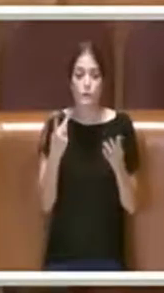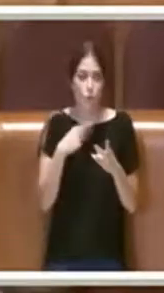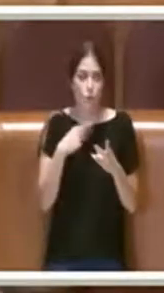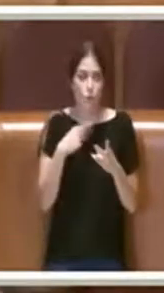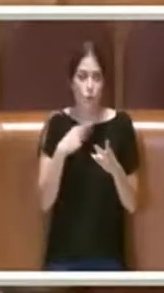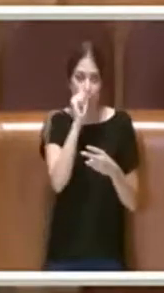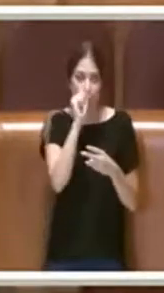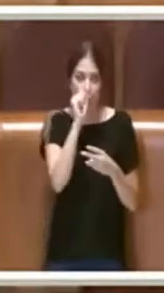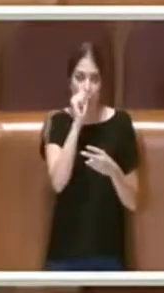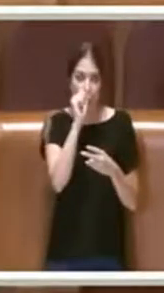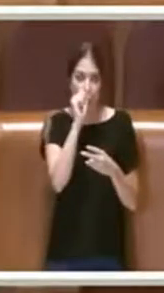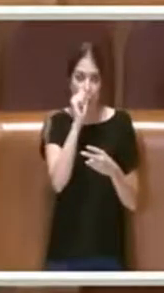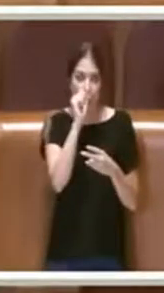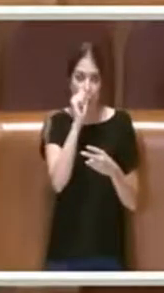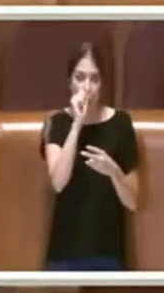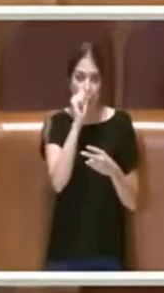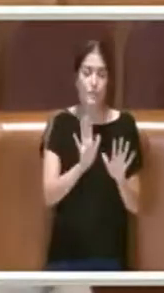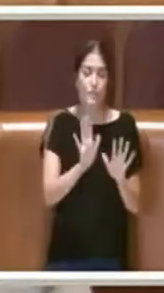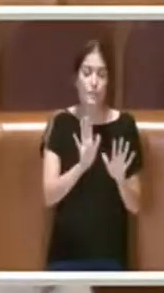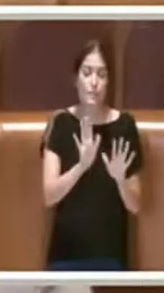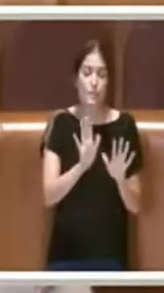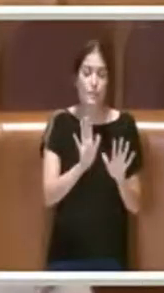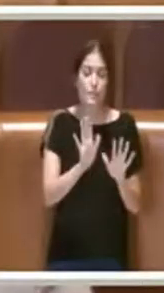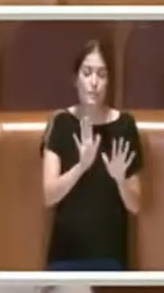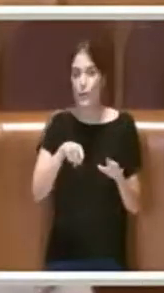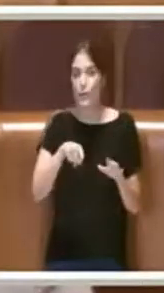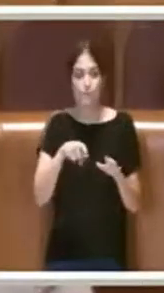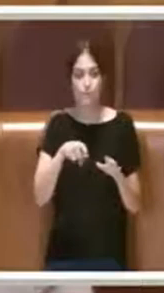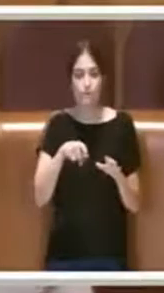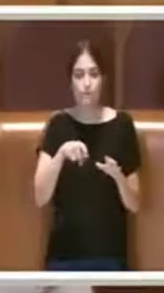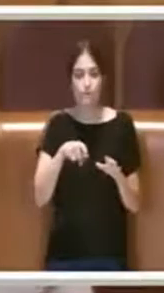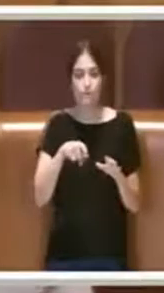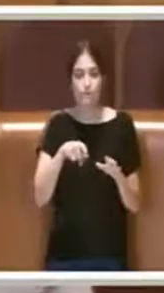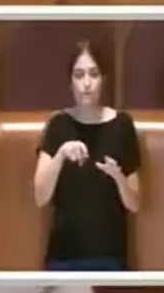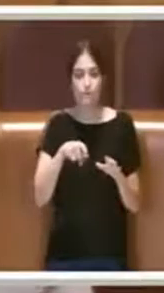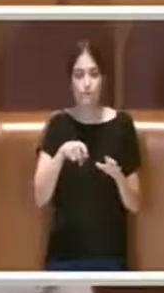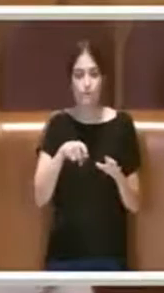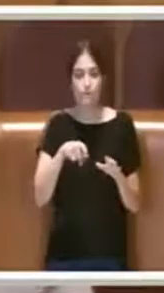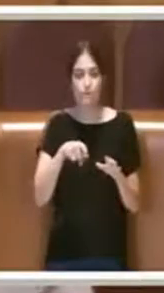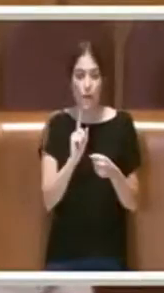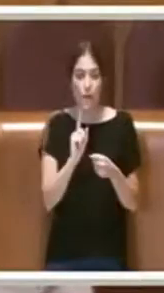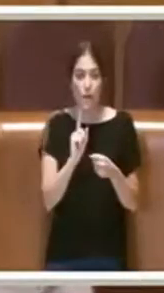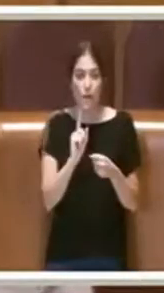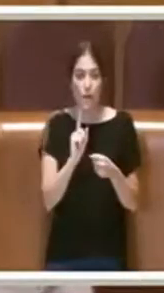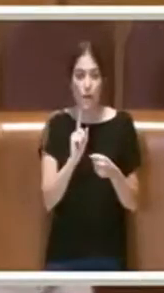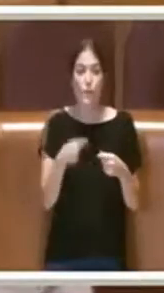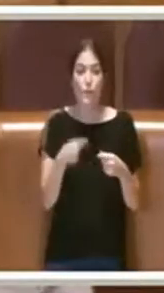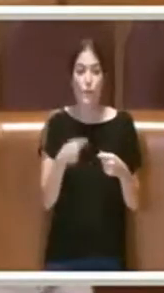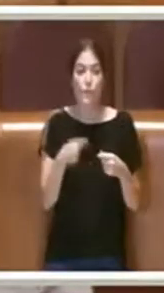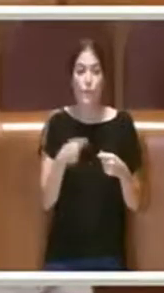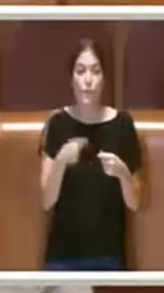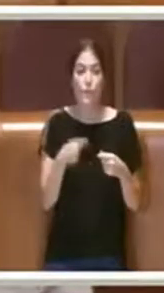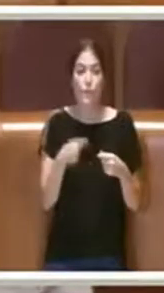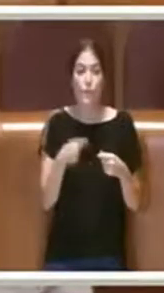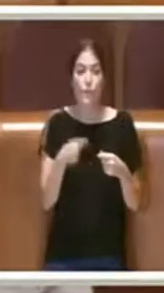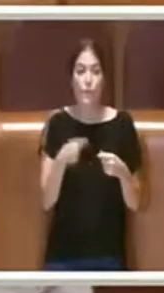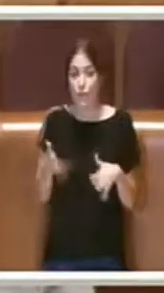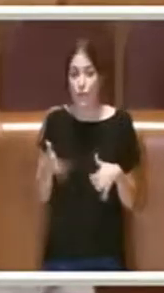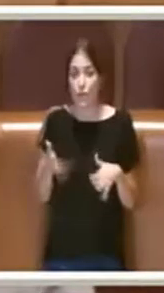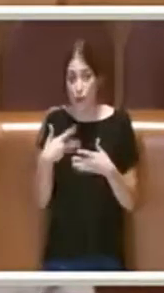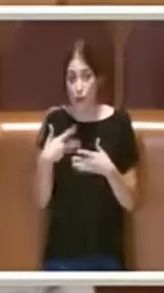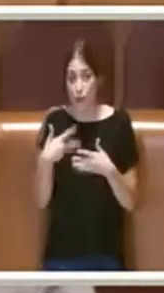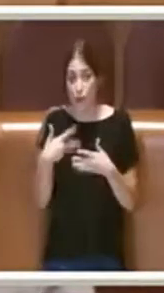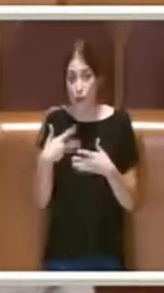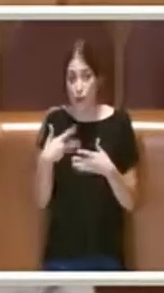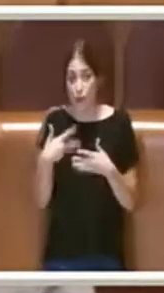spirito mi sento di dire che noi non lo possiamo accogliere proprio perché chiede qualcosa che di fatto già è stato fatto e comunque